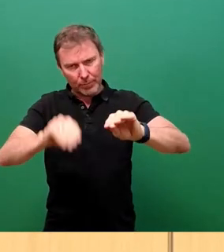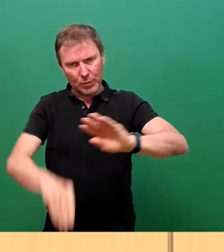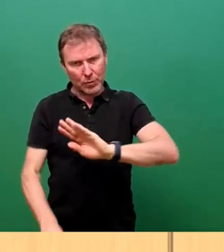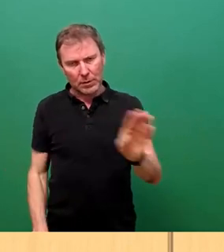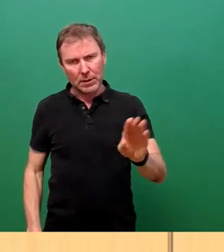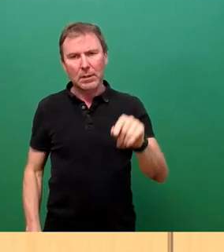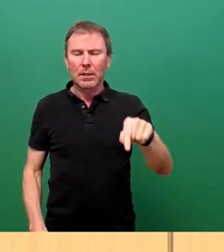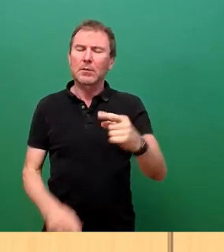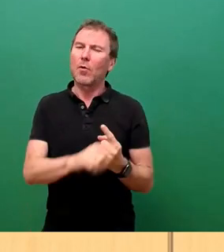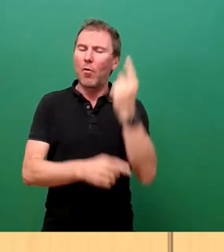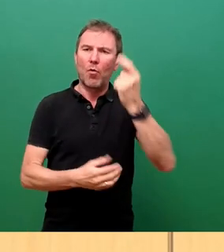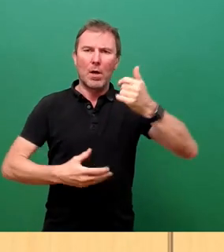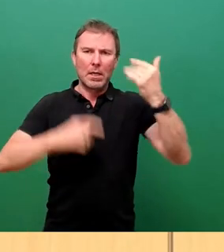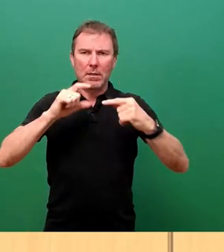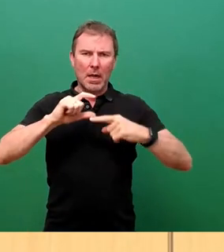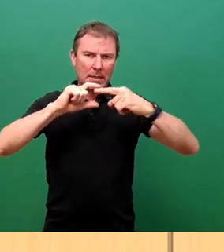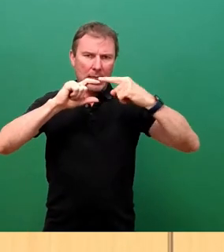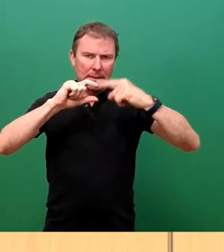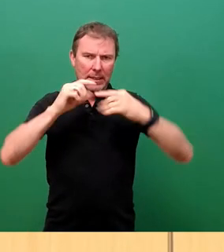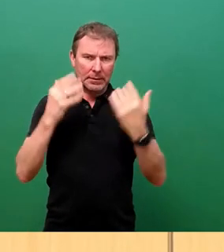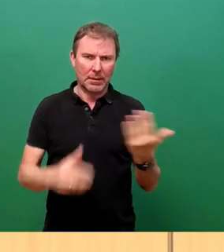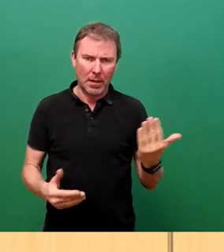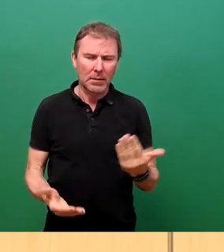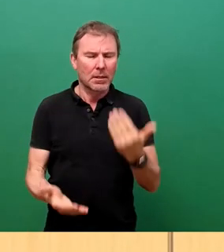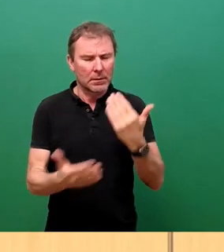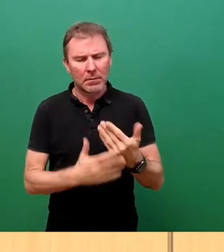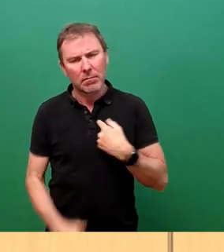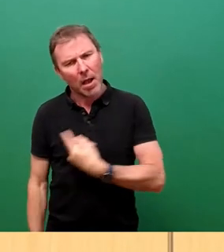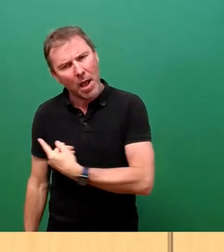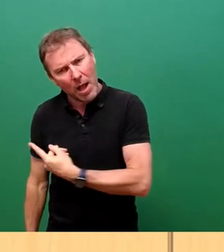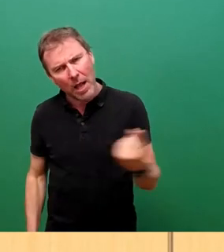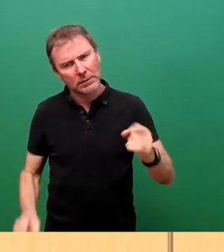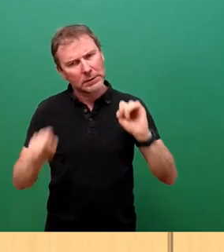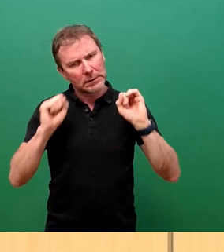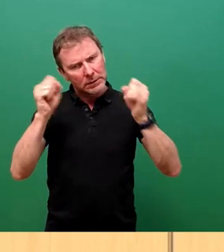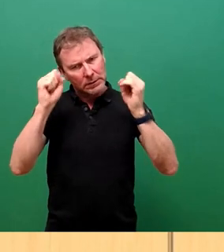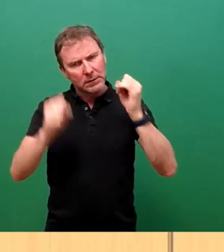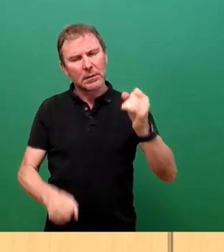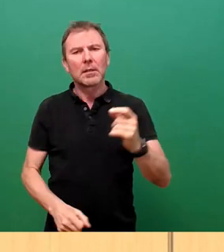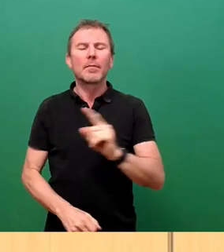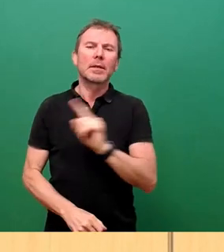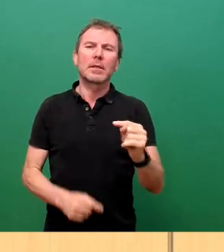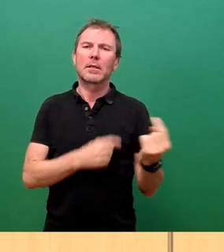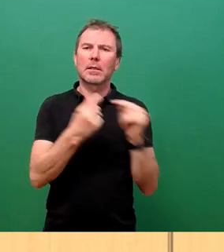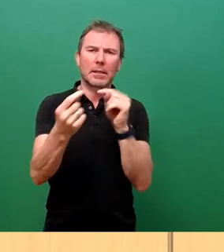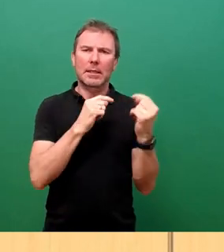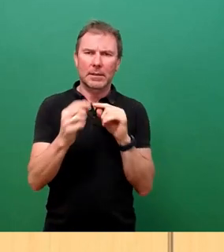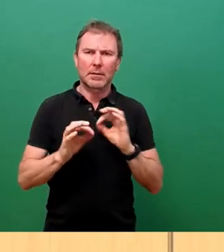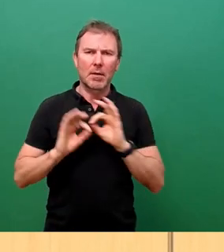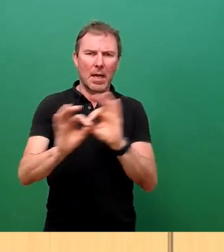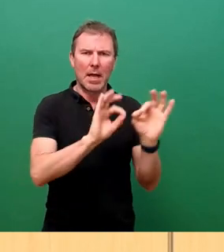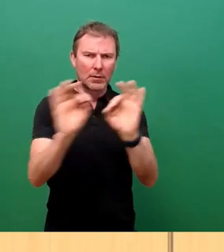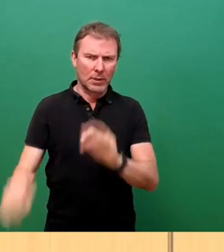Inzidenzzahlen, die wir im Moment haben, sollten wir alles daran setzen, dass wir uns nicht gegenseitig anstecken.